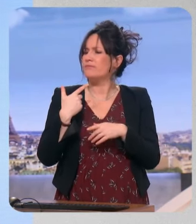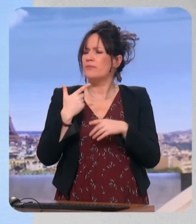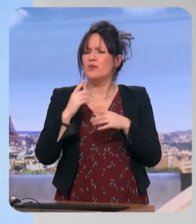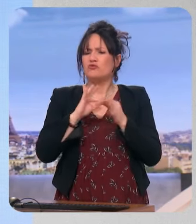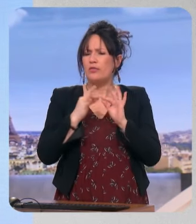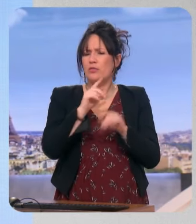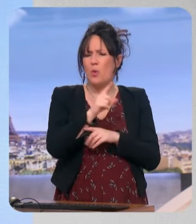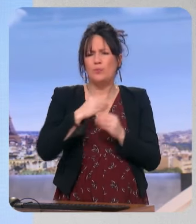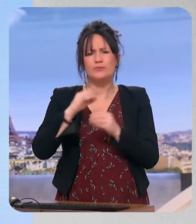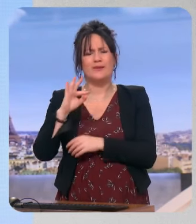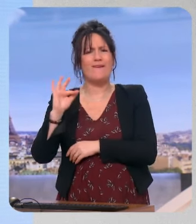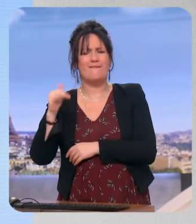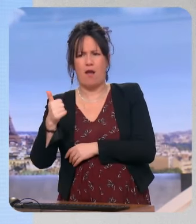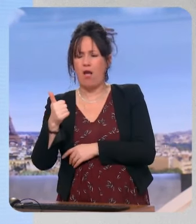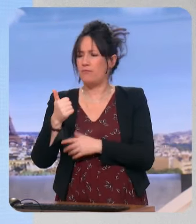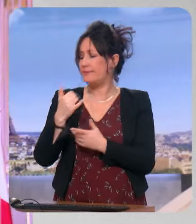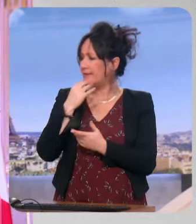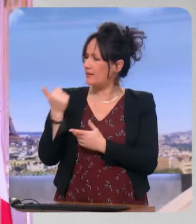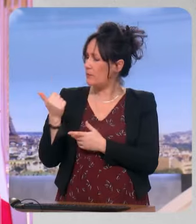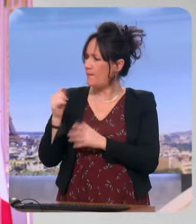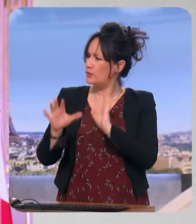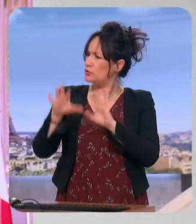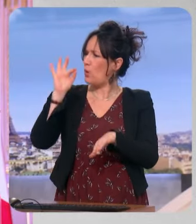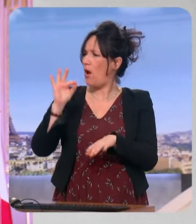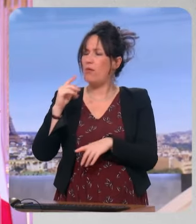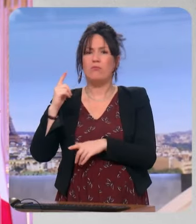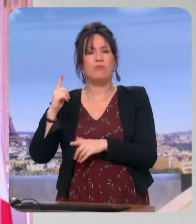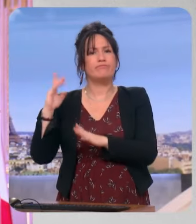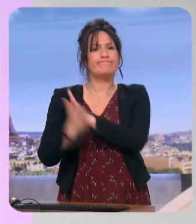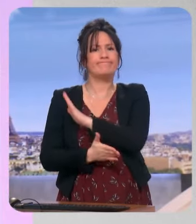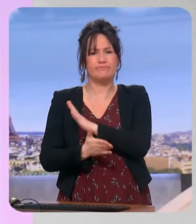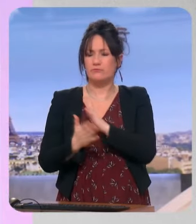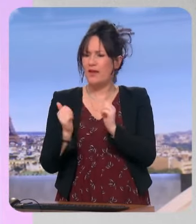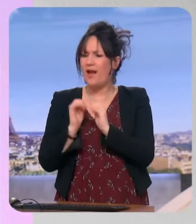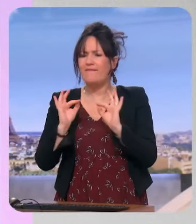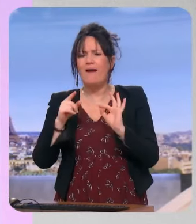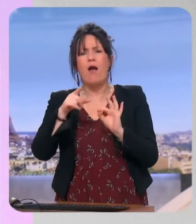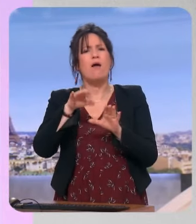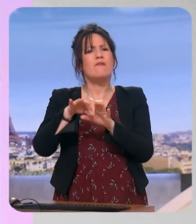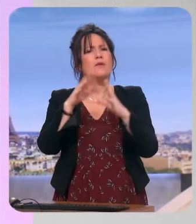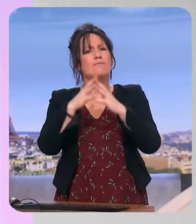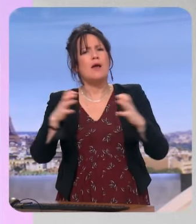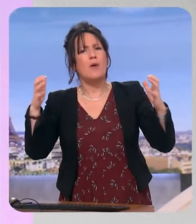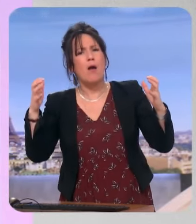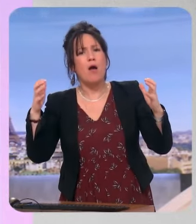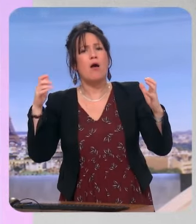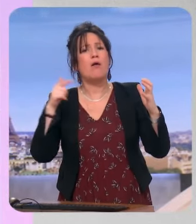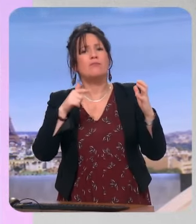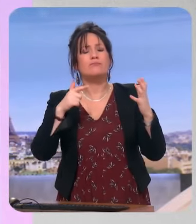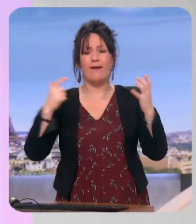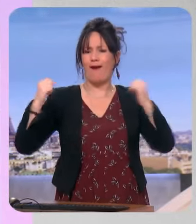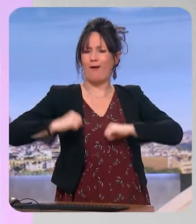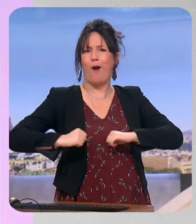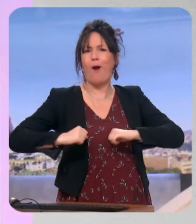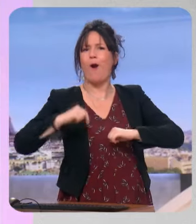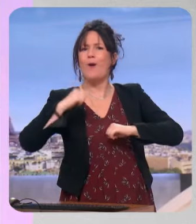jeudi soir, d'avoir fait, je cite, « le choix de la défaite en vous abstenant lors du vote au Parlement sur l'accord bilatéral de sécurité avec l'Ukraine, au même titre que la France